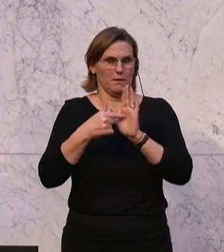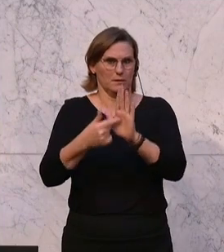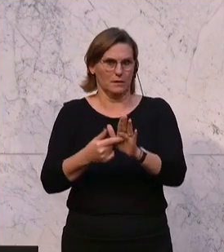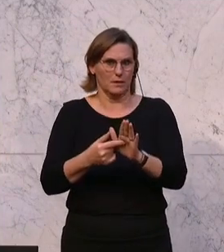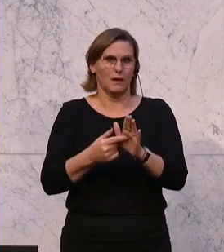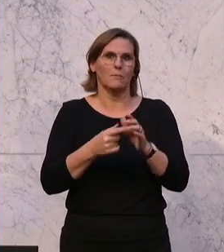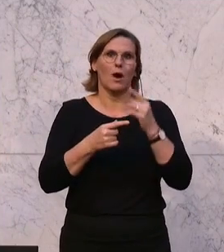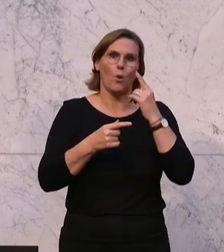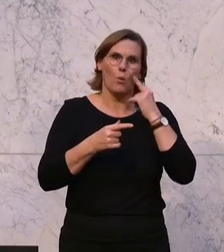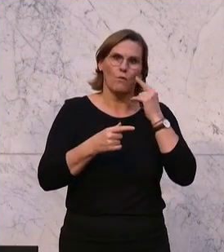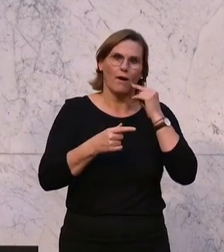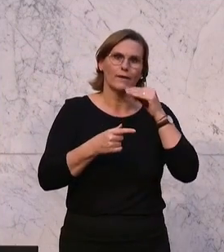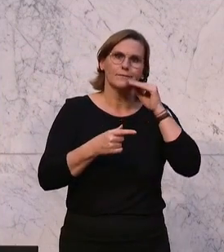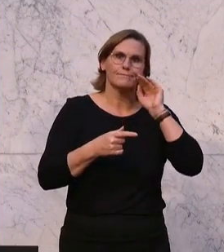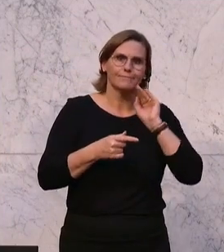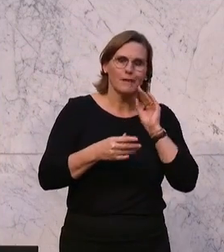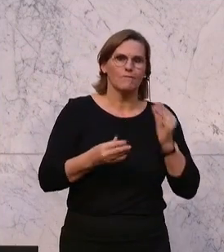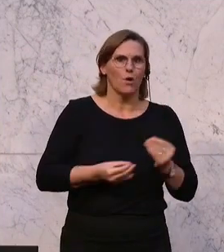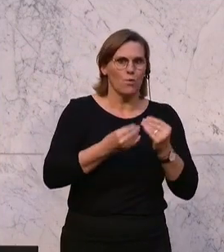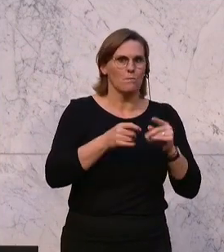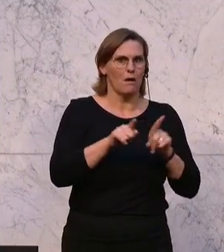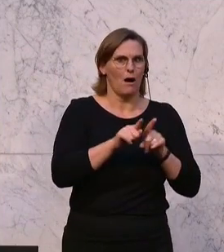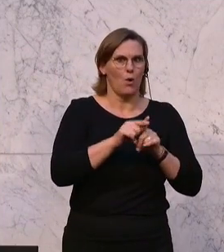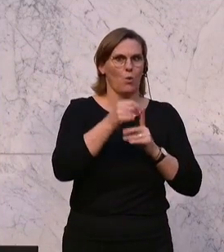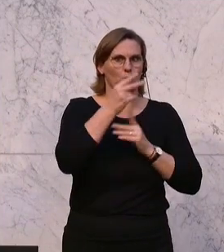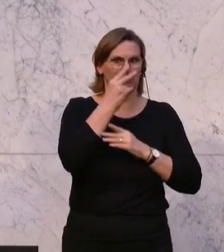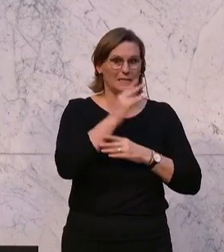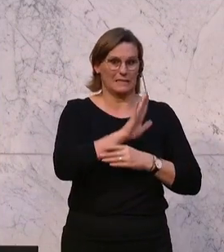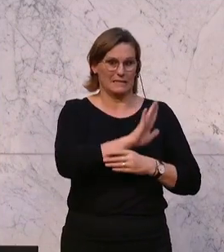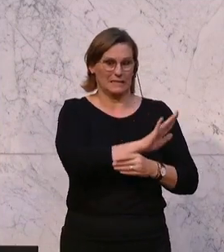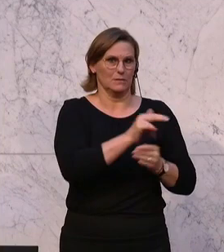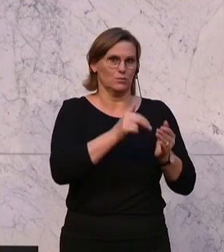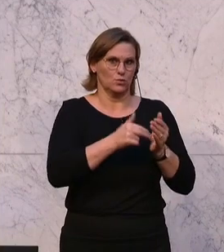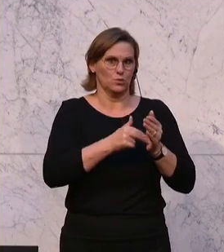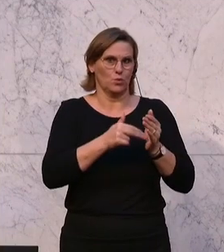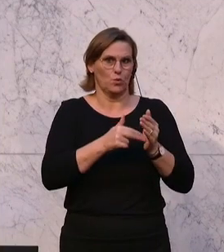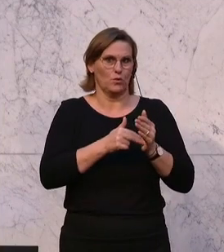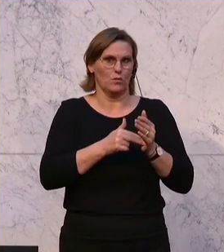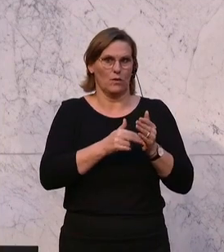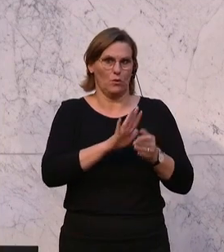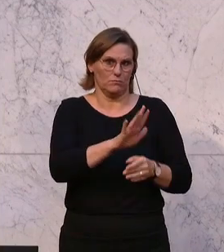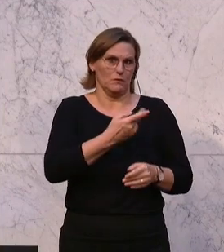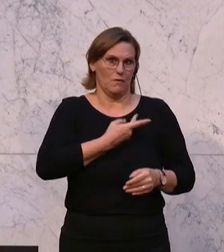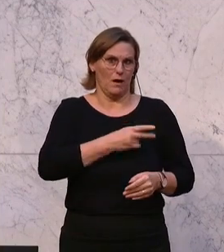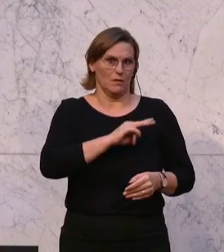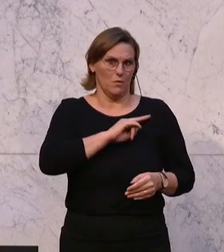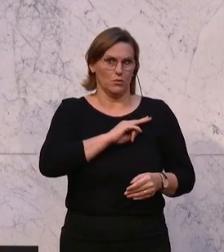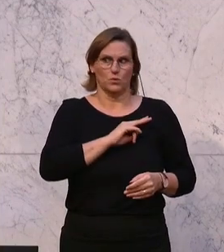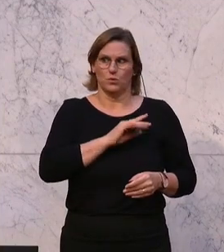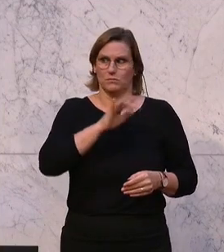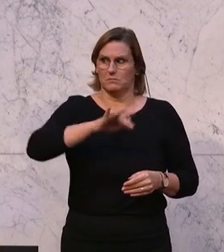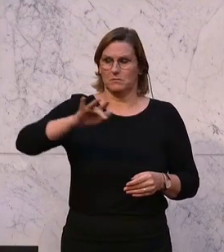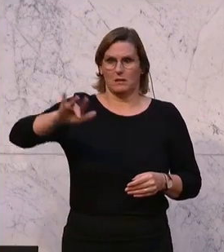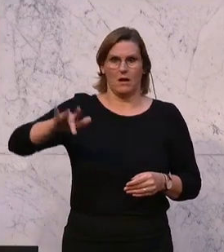weinende Auge schwingt aber natürlich auch mit. Das ist das, das Sie, und das müssen Sie schlussendlich dann auch irgendwann einmal verantworten, vielleicht auch der eine oder